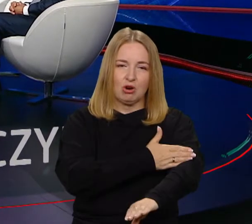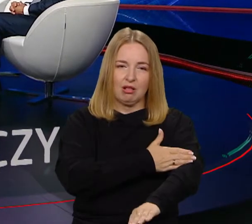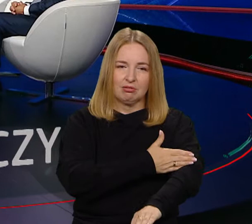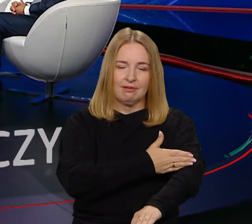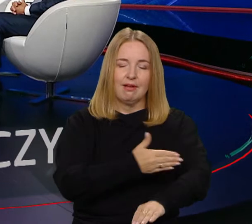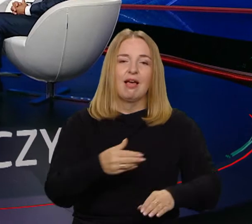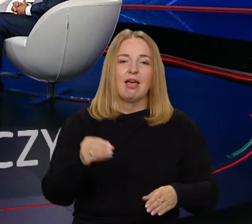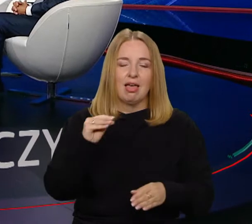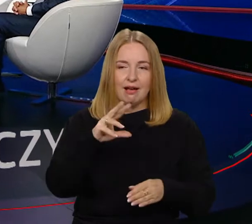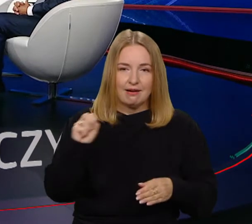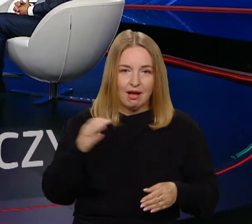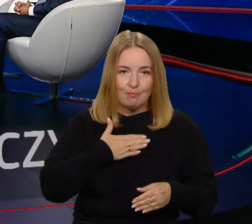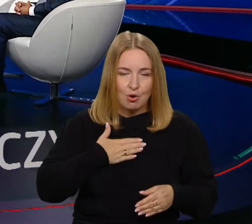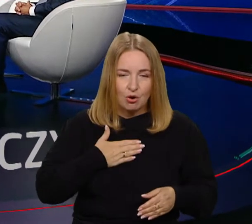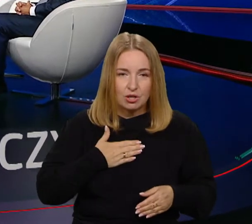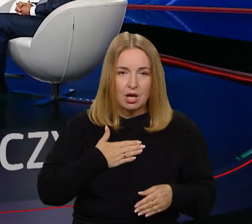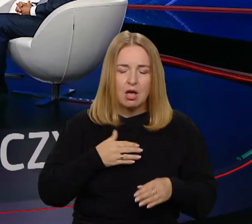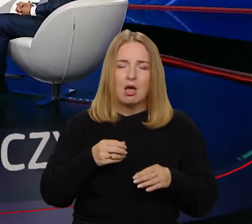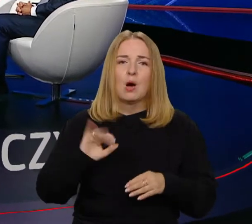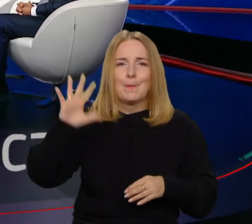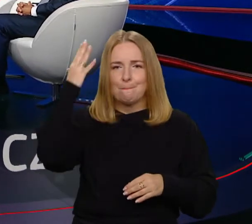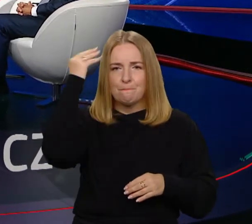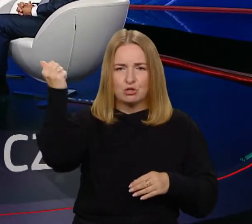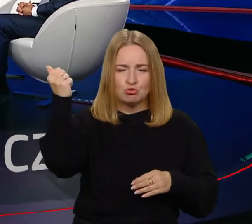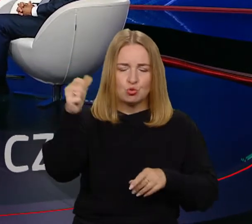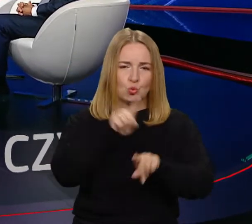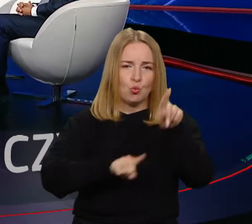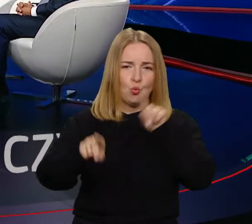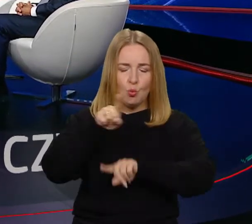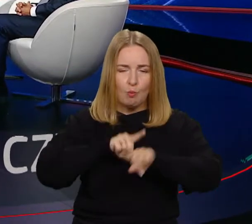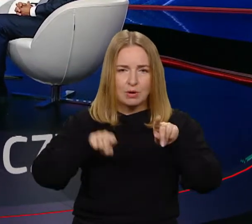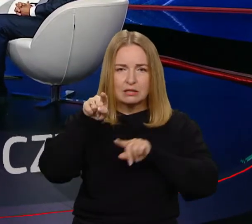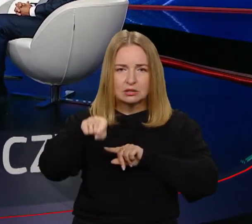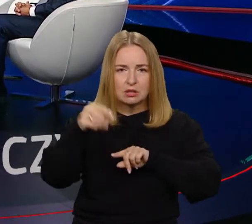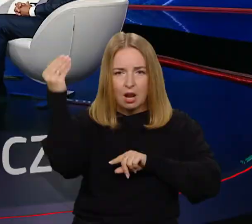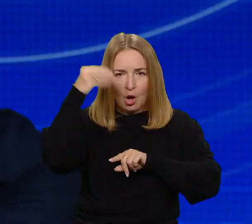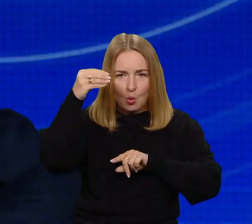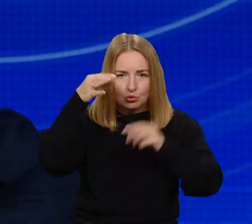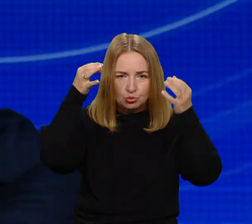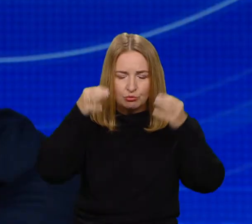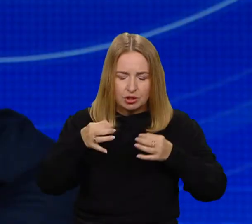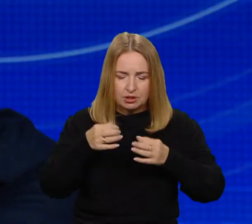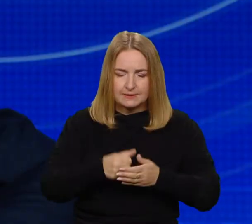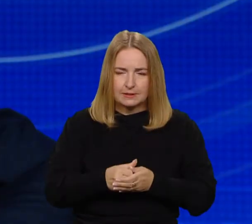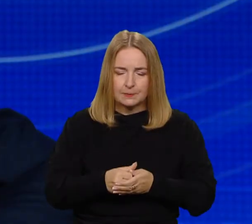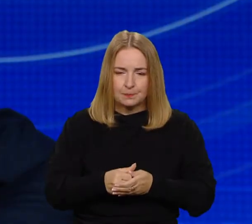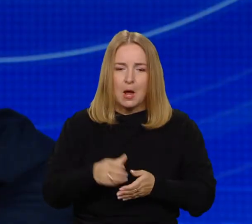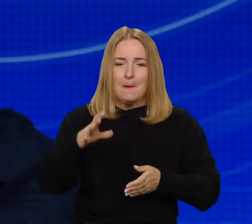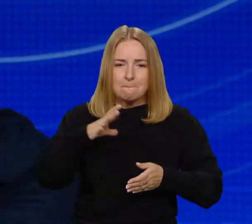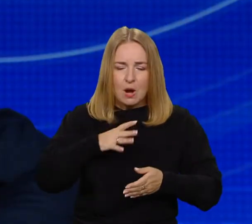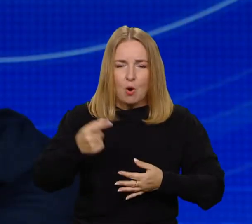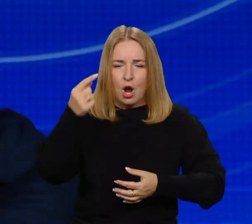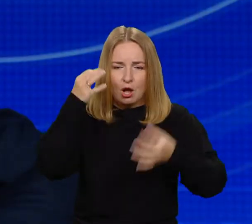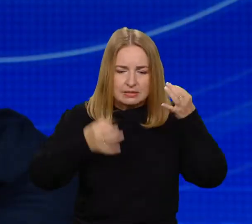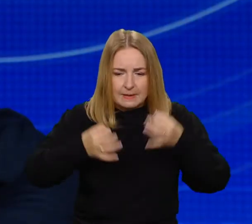konfucjonista, tłumaczy swoim uczniom tak. Rozmyślałem kiedyś przez cały dzień. Było to mniej warte,